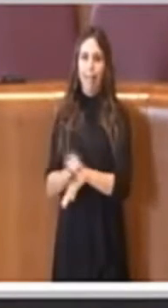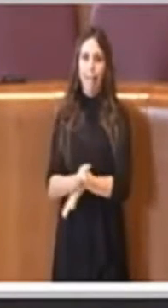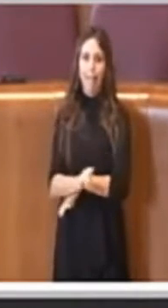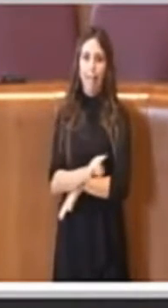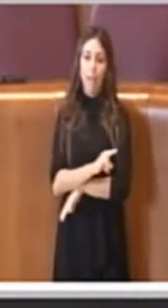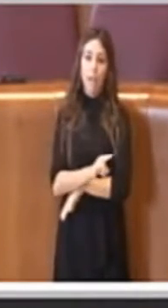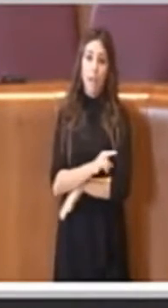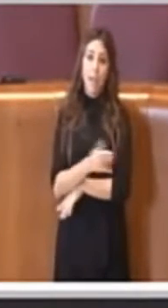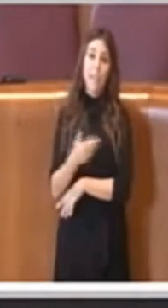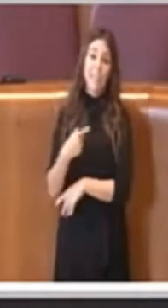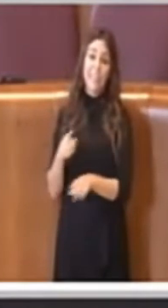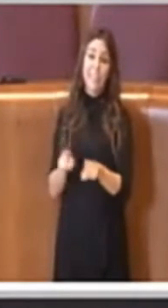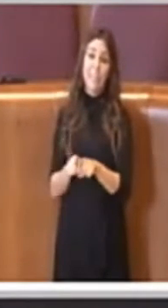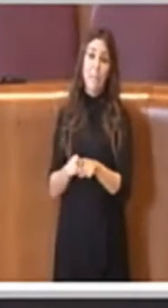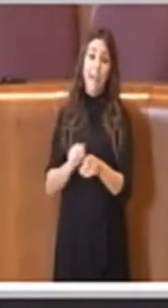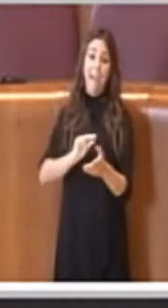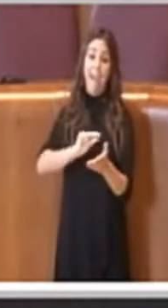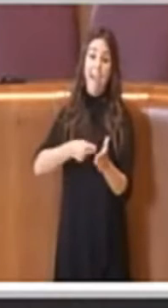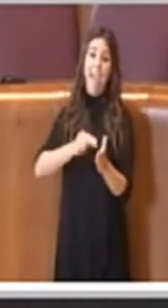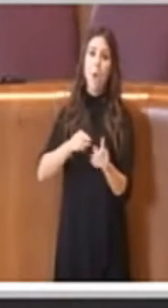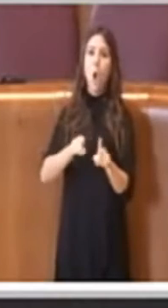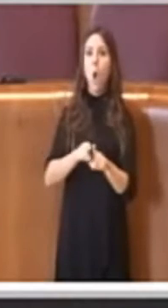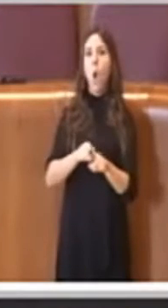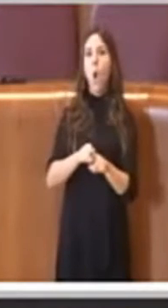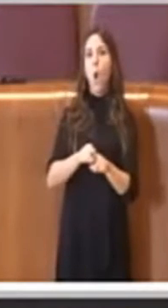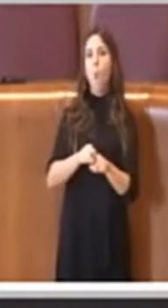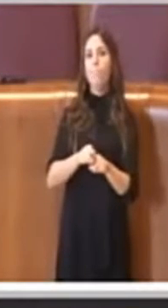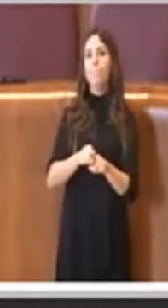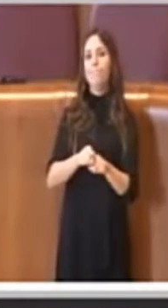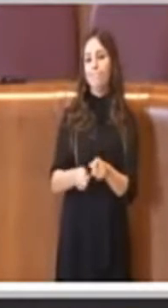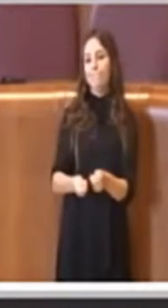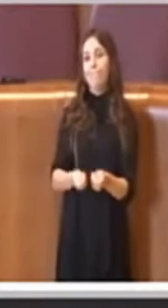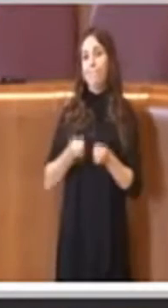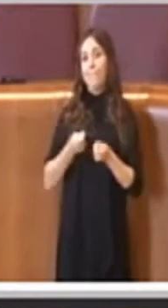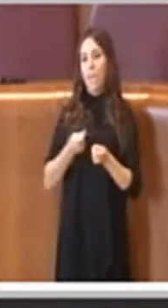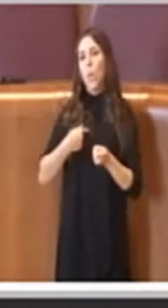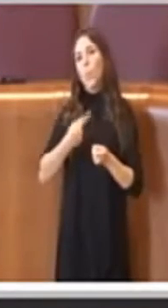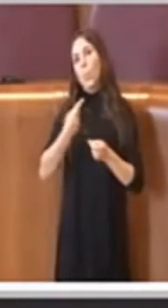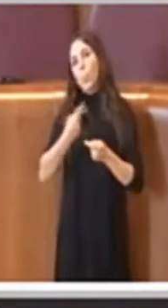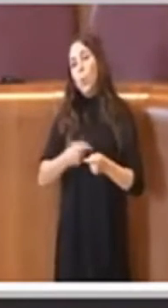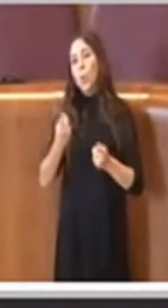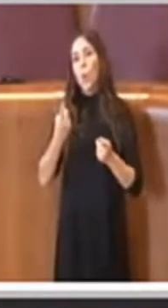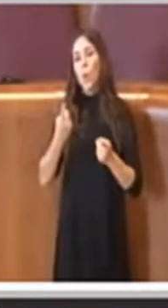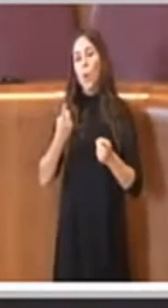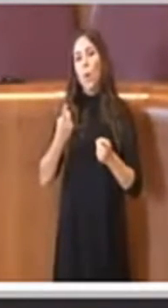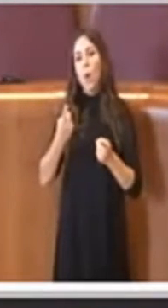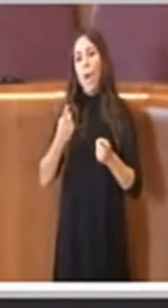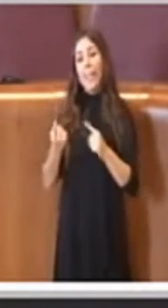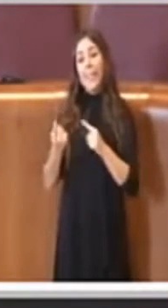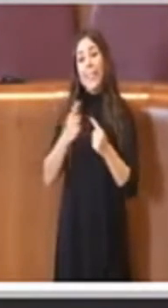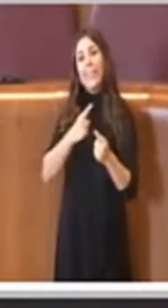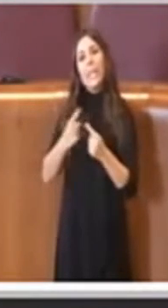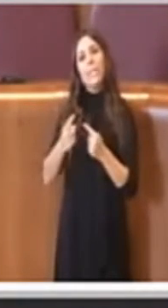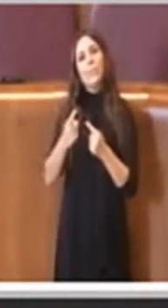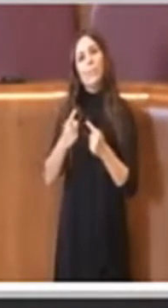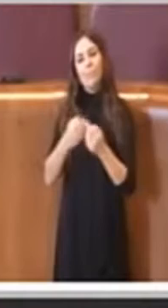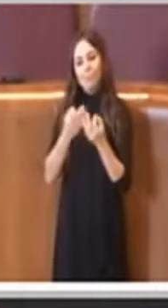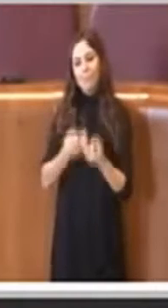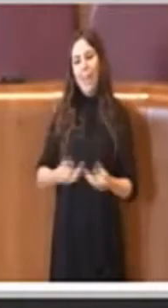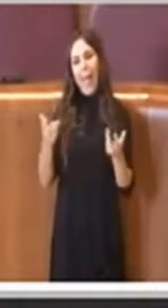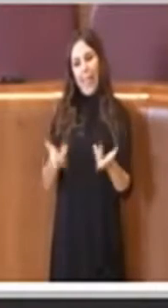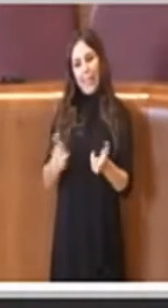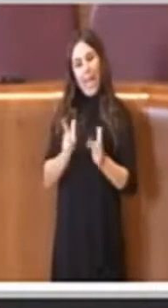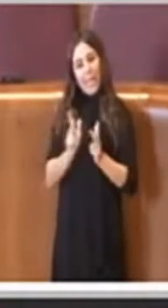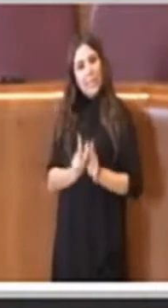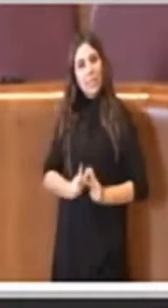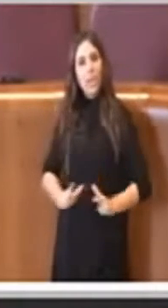ritirassero un po' di emendamenti e si cercasse di far sì che la discussione sia più liscia, più tranquilla nel